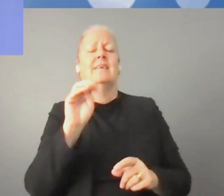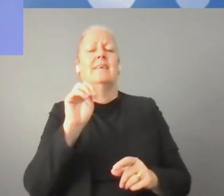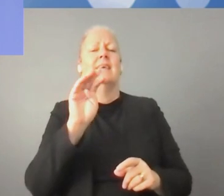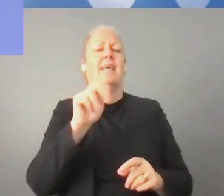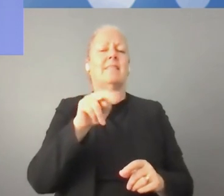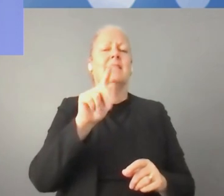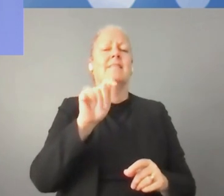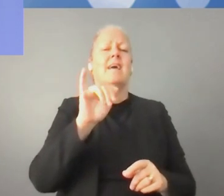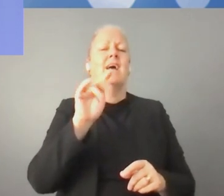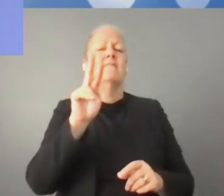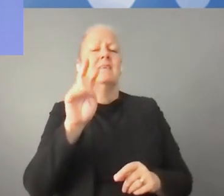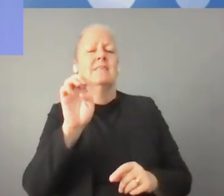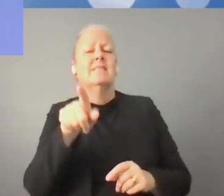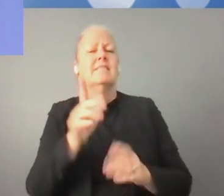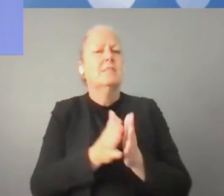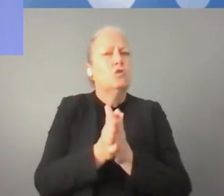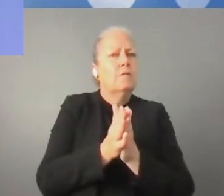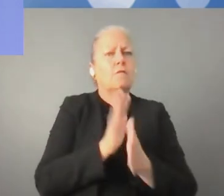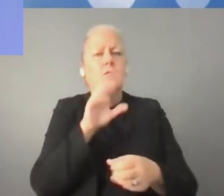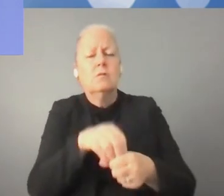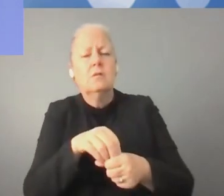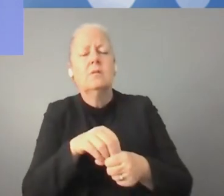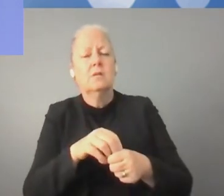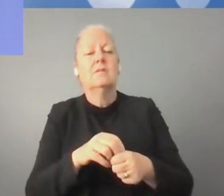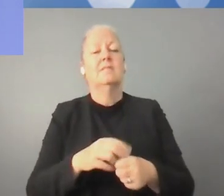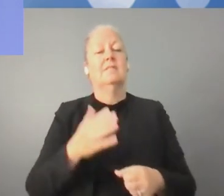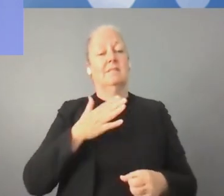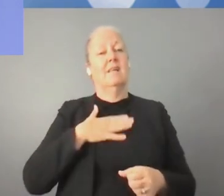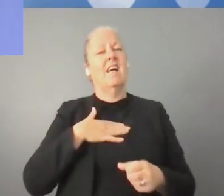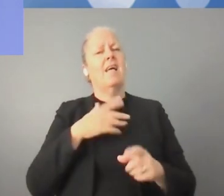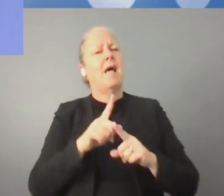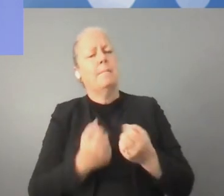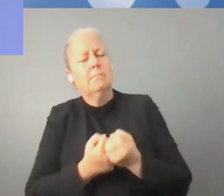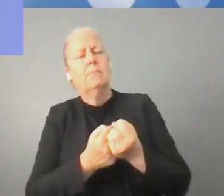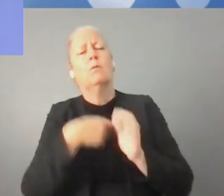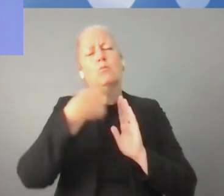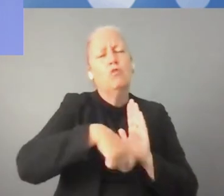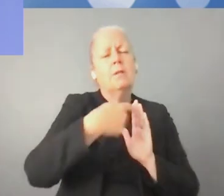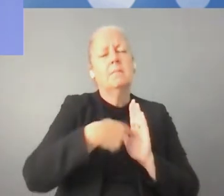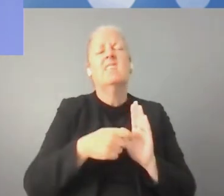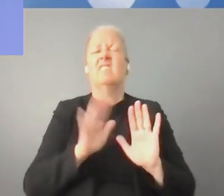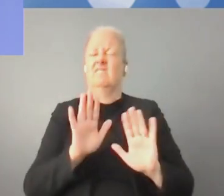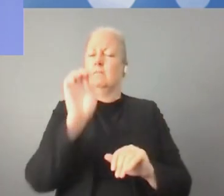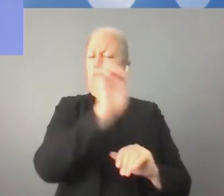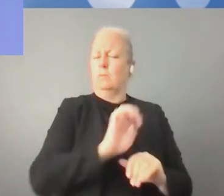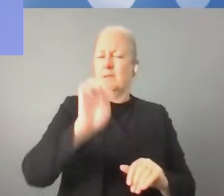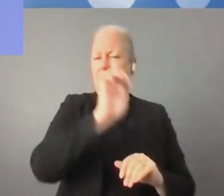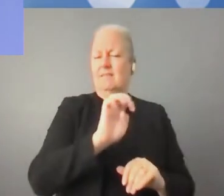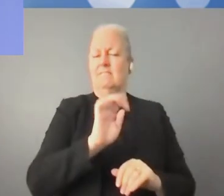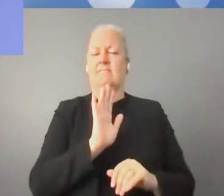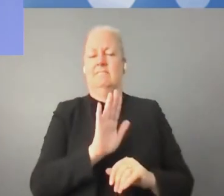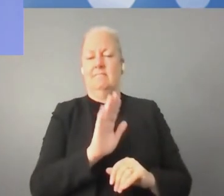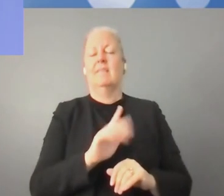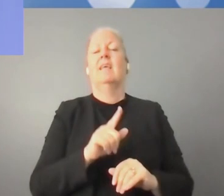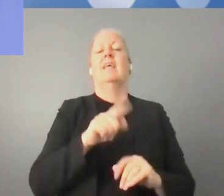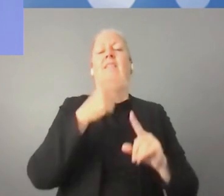ترسم إمكانية التمويل. الشيء الذي نفعله الآن